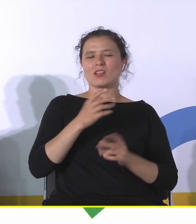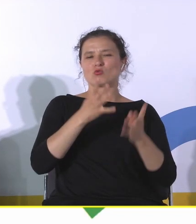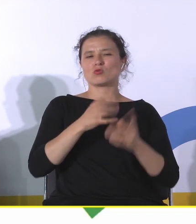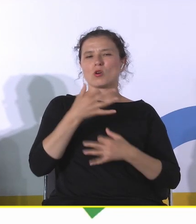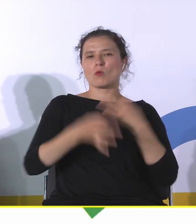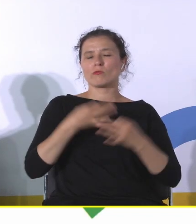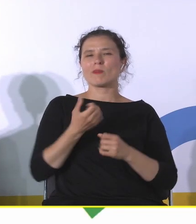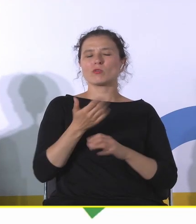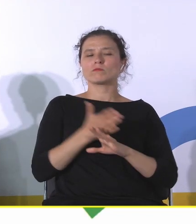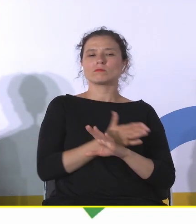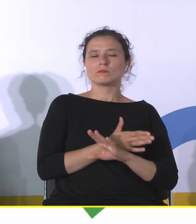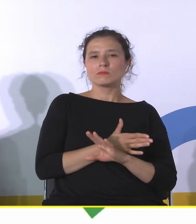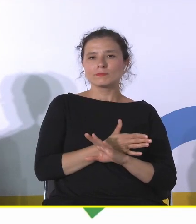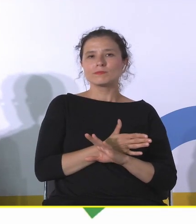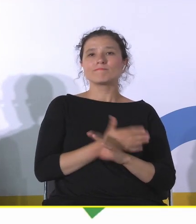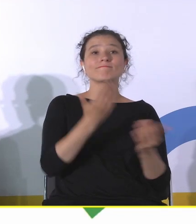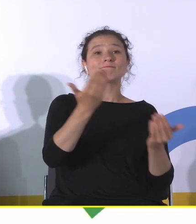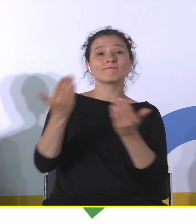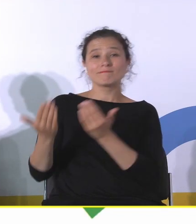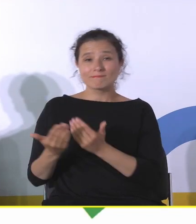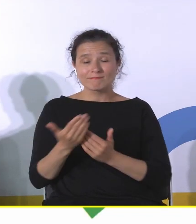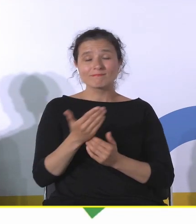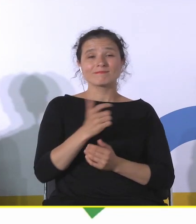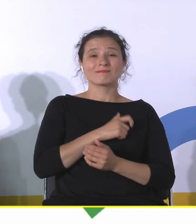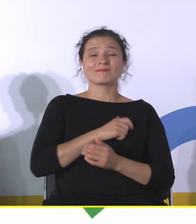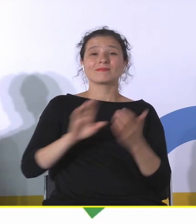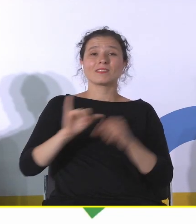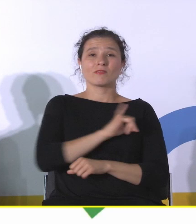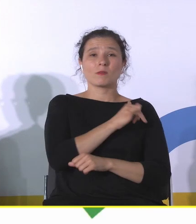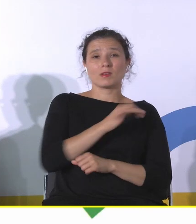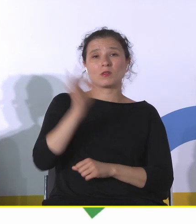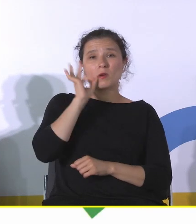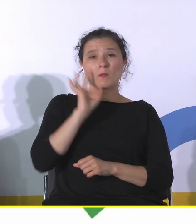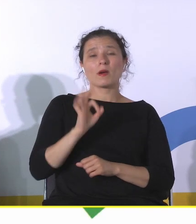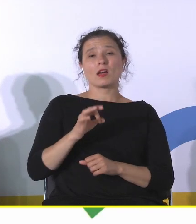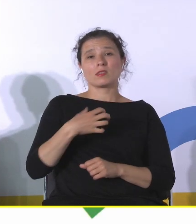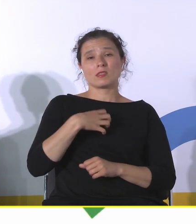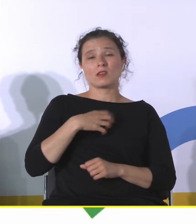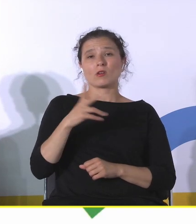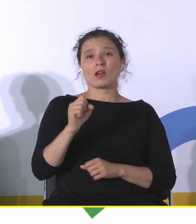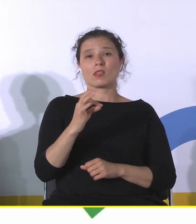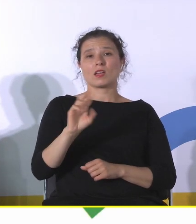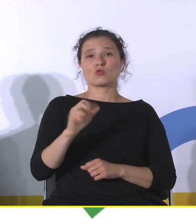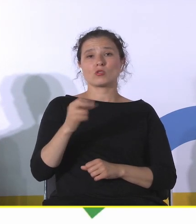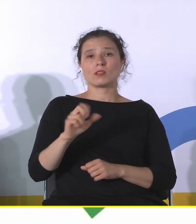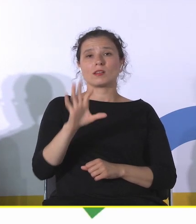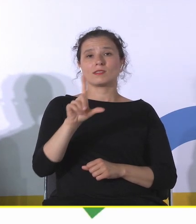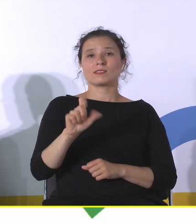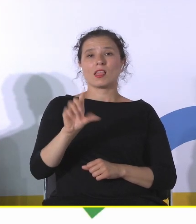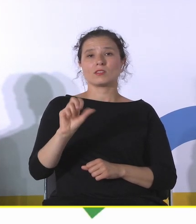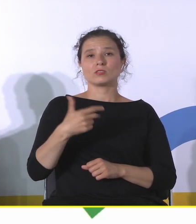i powitać Państwa bardzo serdecznie też w imieniu Pani Dyrektor Katarzyny Zalasińskiej, Narodowej, Dyrektora Narodowego